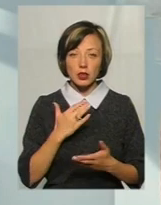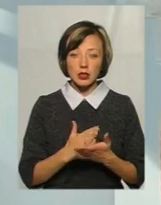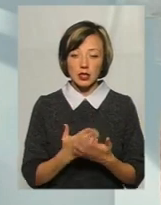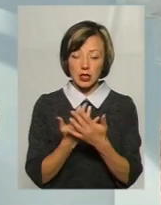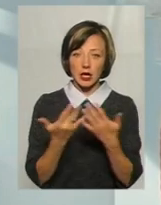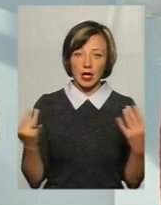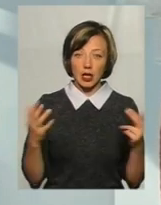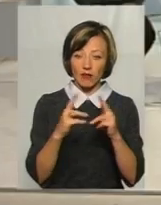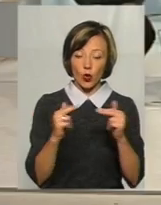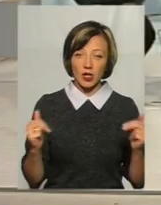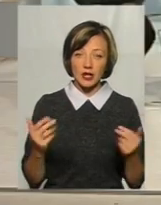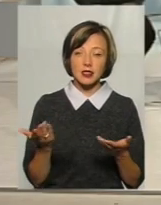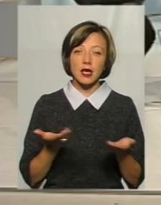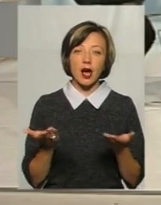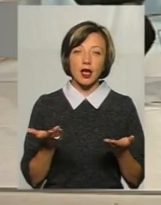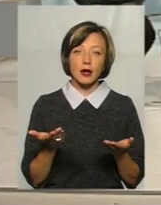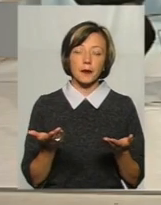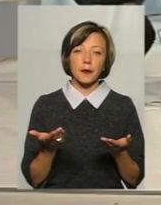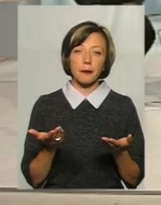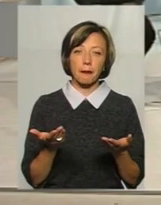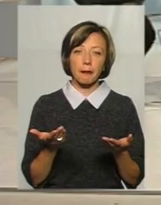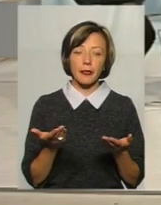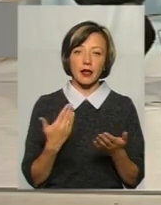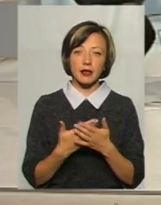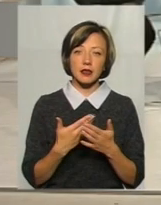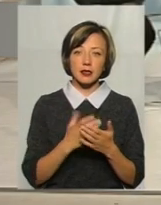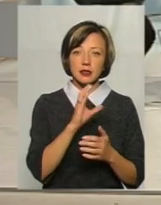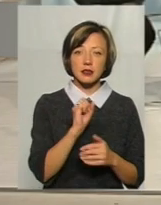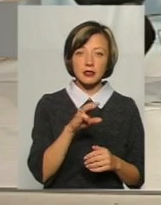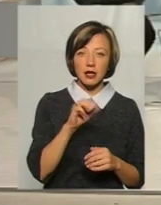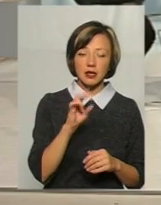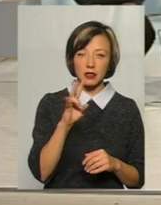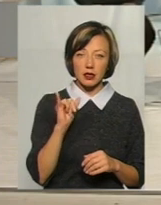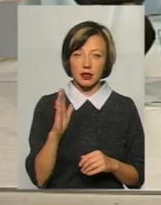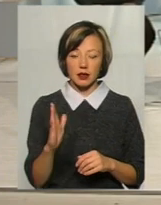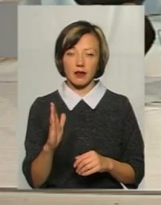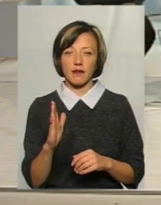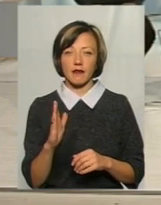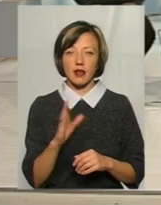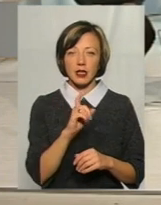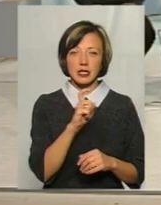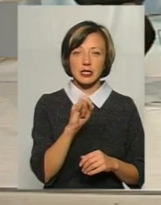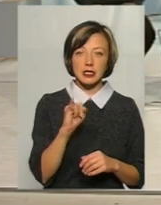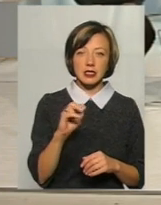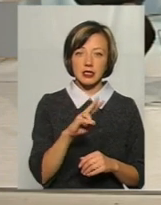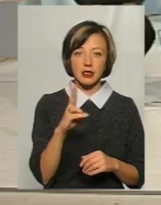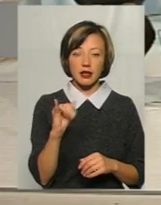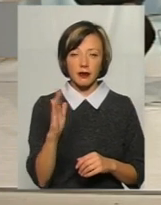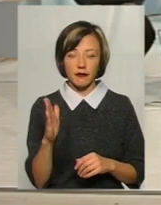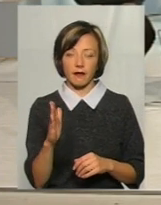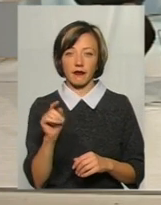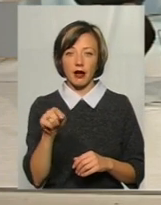фортець в таких населених пунктах, як, наприклад, Сатанів, Зіньків, де